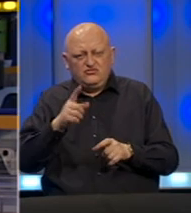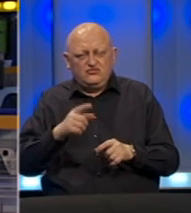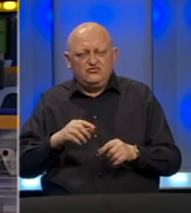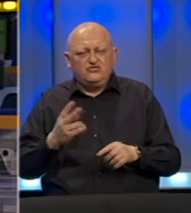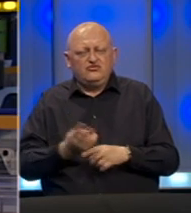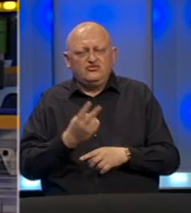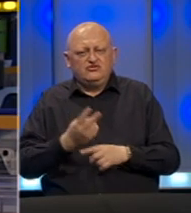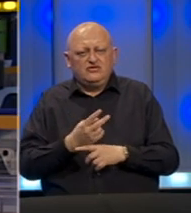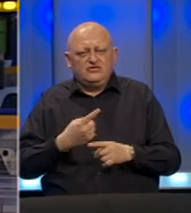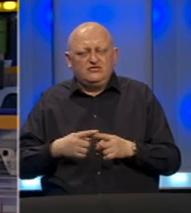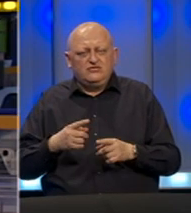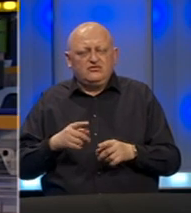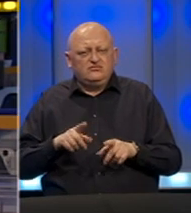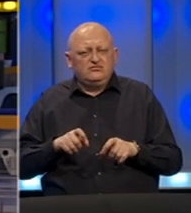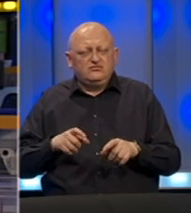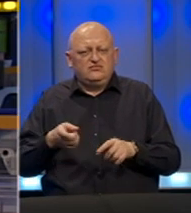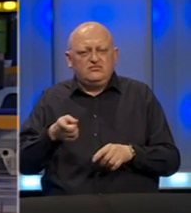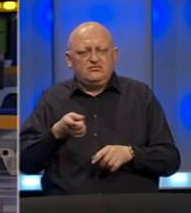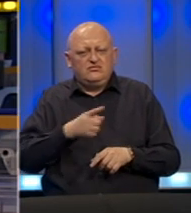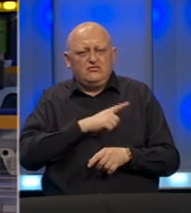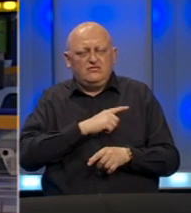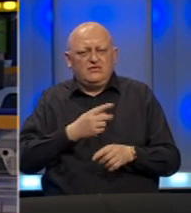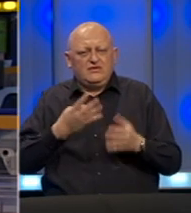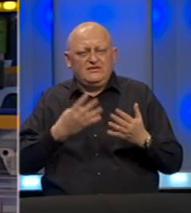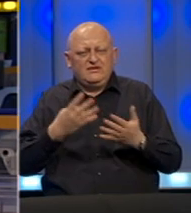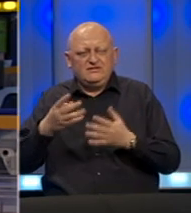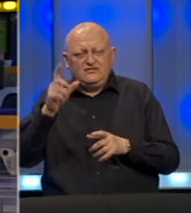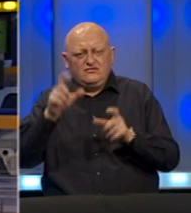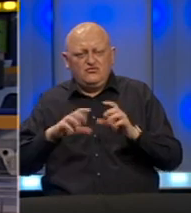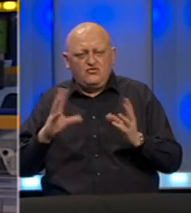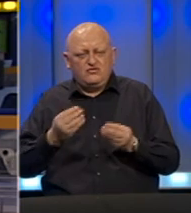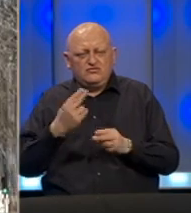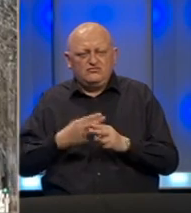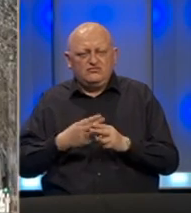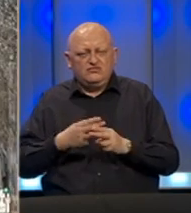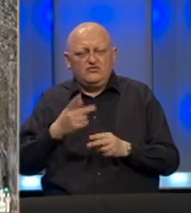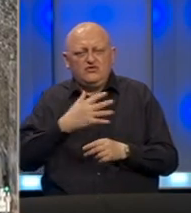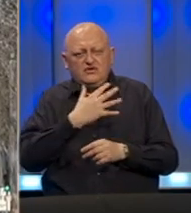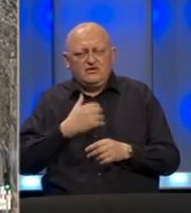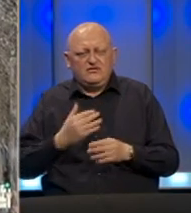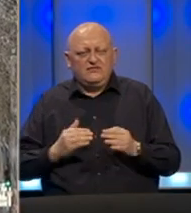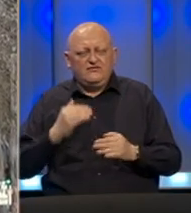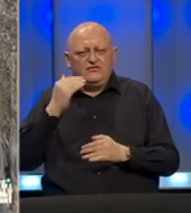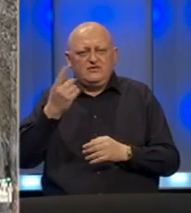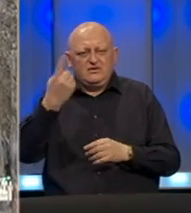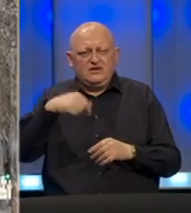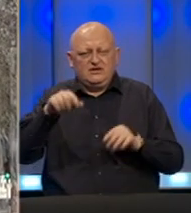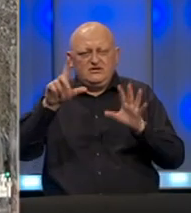zemlji od posljedica zaraze preminulo 99 osoba. Ukupan broj zaraženih u Hrvatskoj veći je od